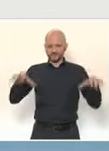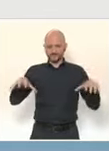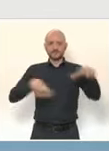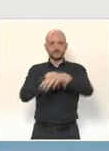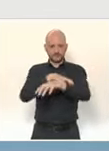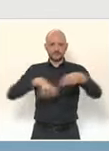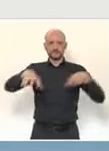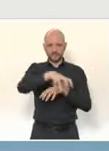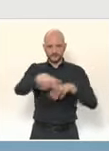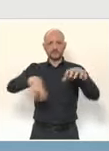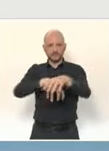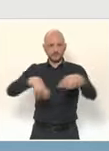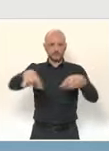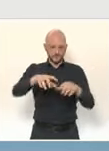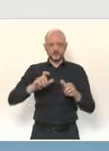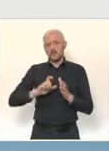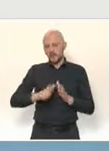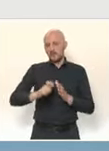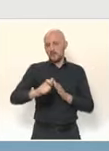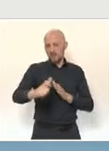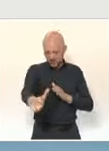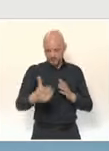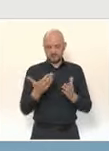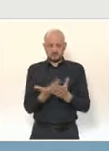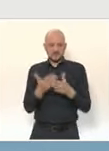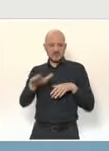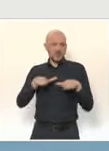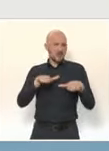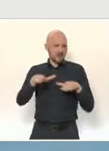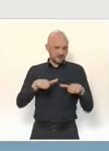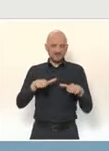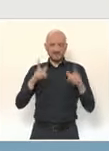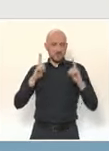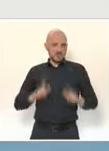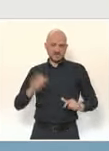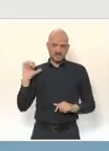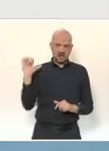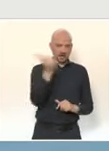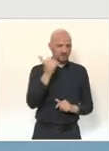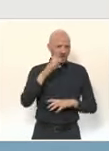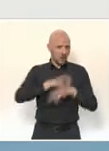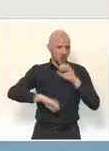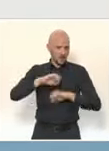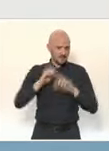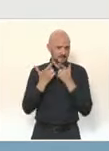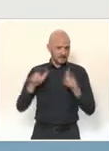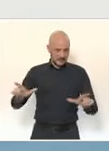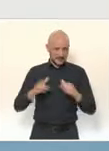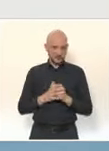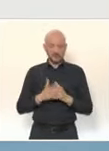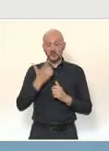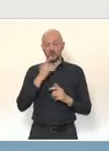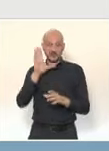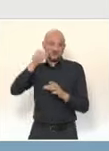ensuite. C'est selon un système qui est organisé à l'échelle de chaque lycée. On aura donc un peu d'enseignement à distance là aussi